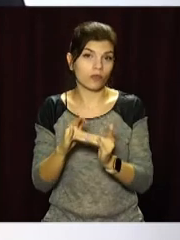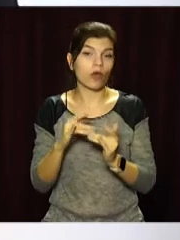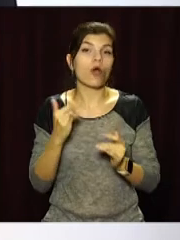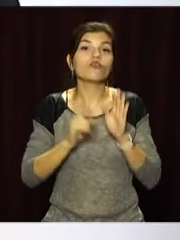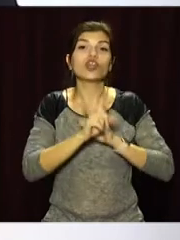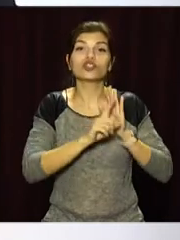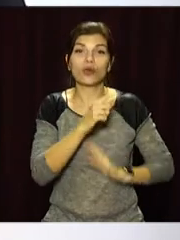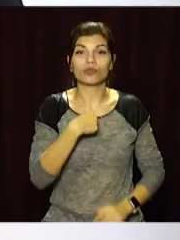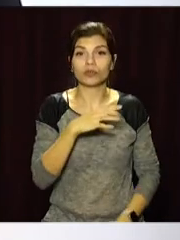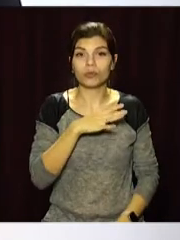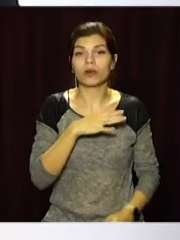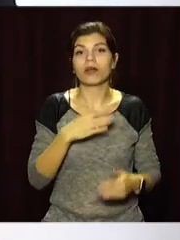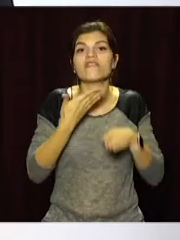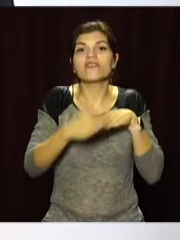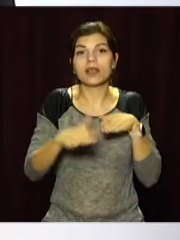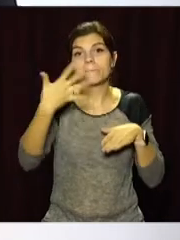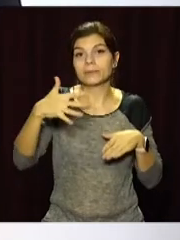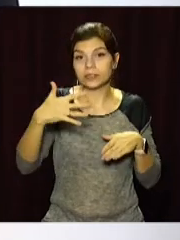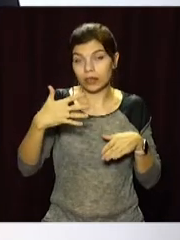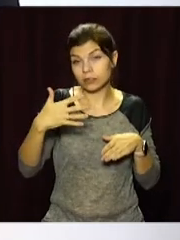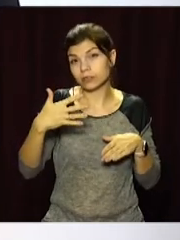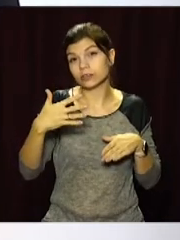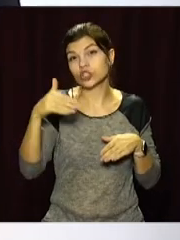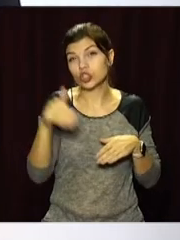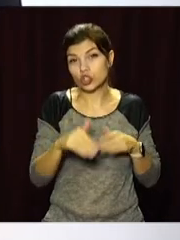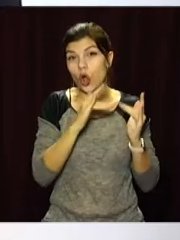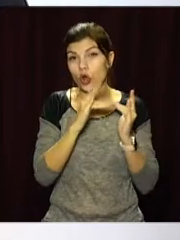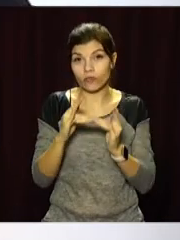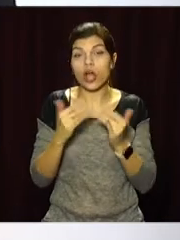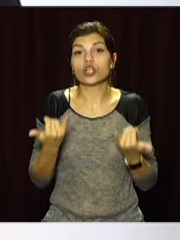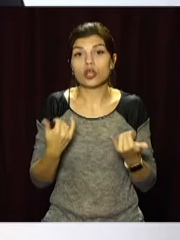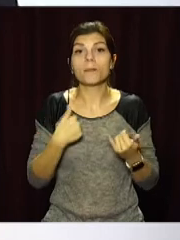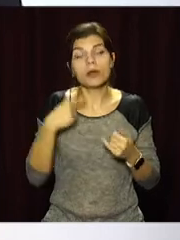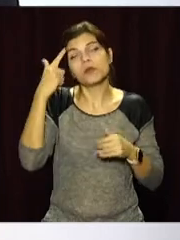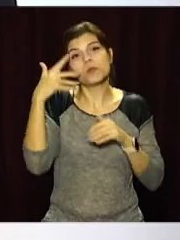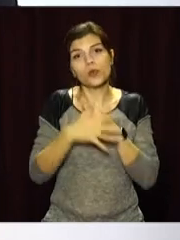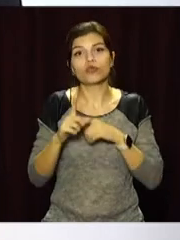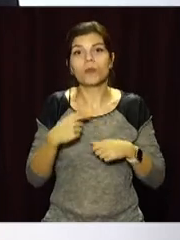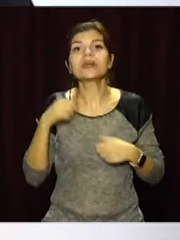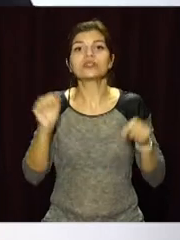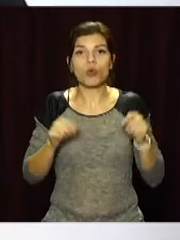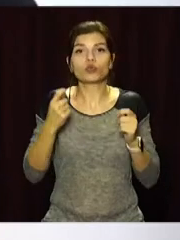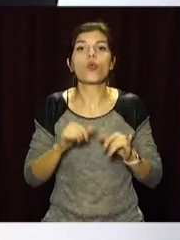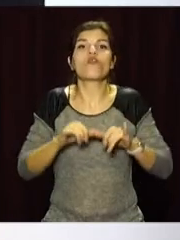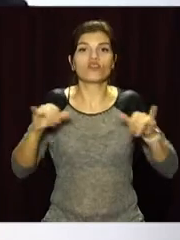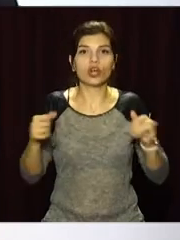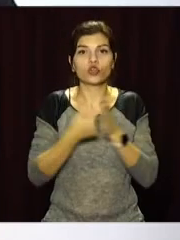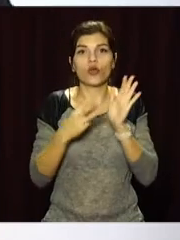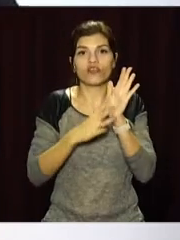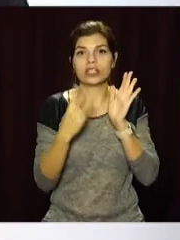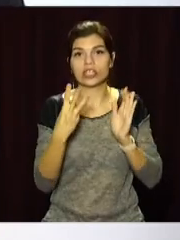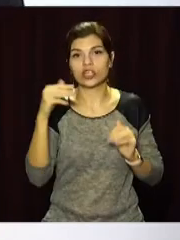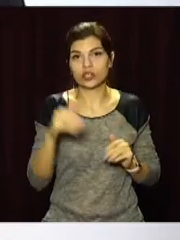нас спочатку було відведено 50 тисяч ліжок. Зараз ми розуміємо, що ми в змозі збільшитися до 83